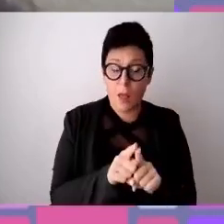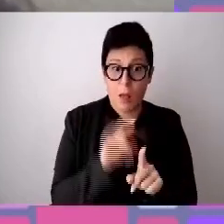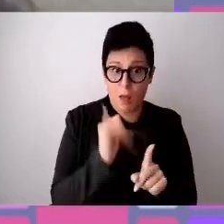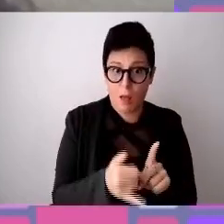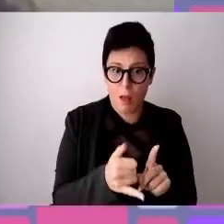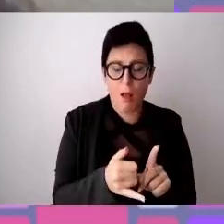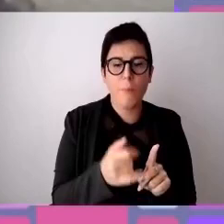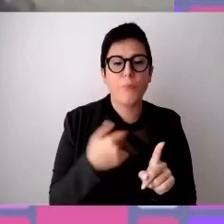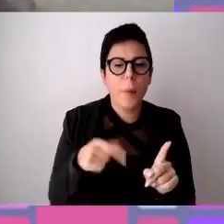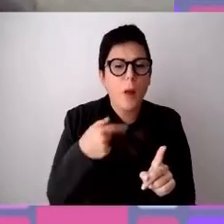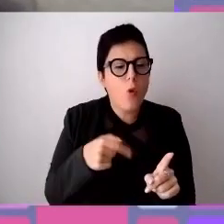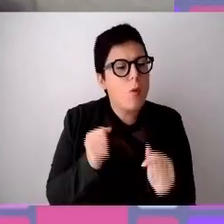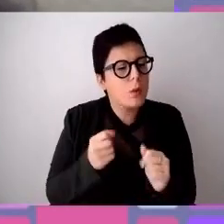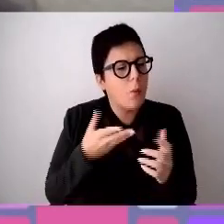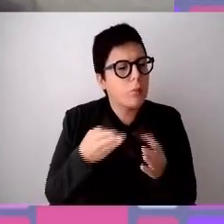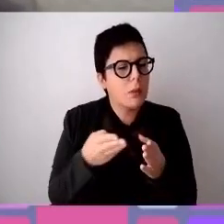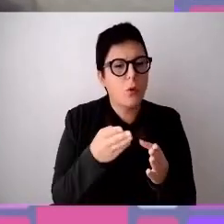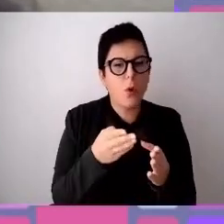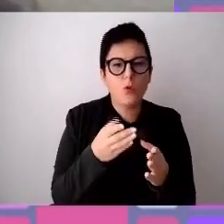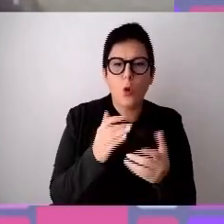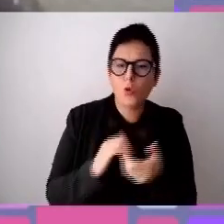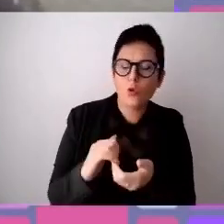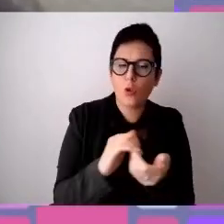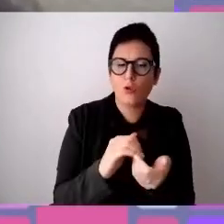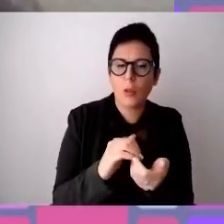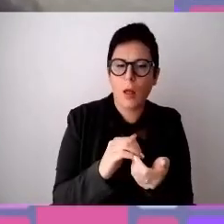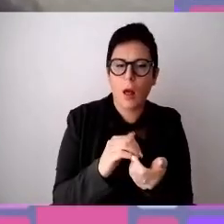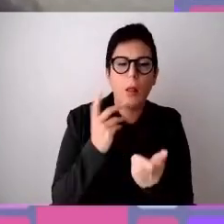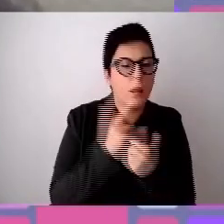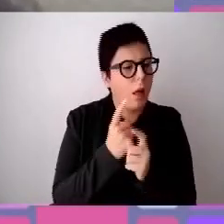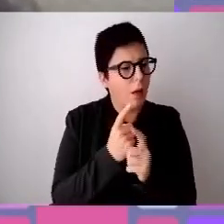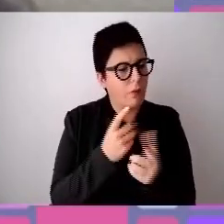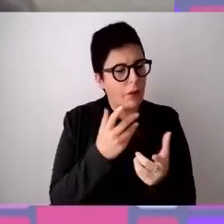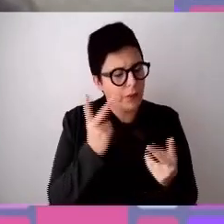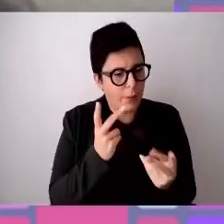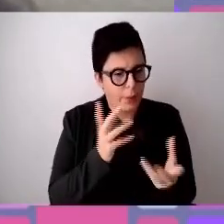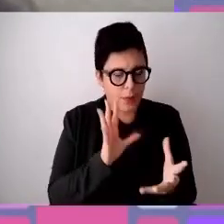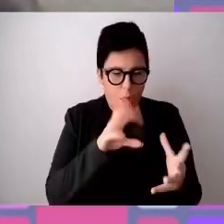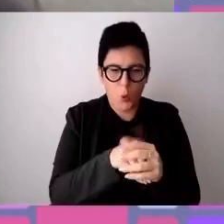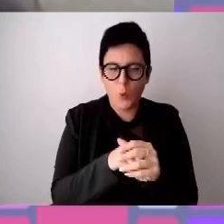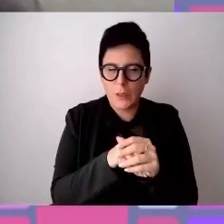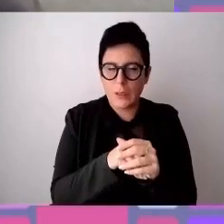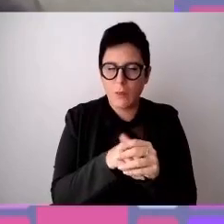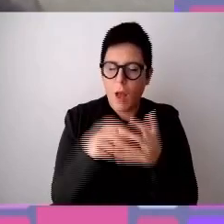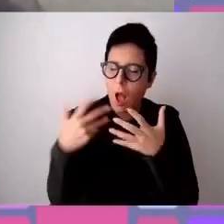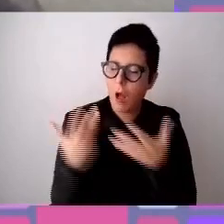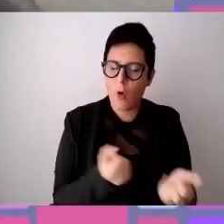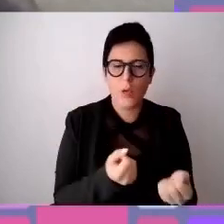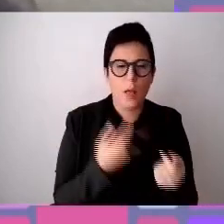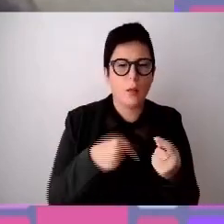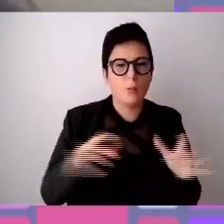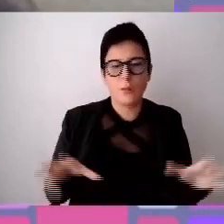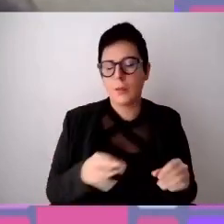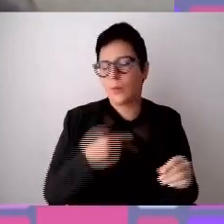società nella quale viviamo e per renderla realmente più inclusiva, più accogliente. quanto mai questo